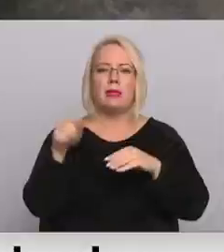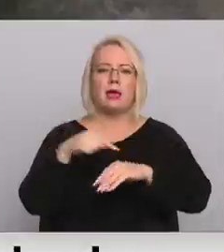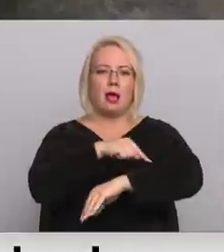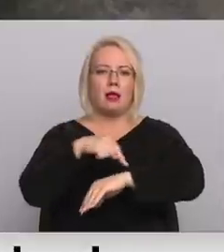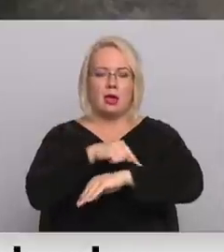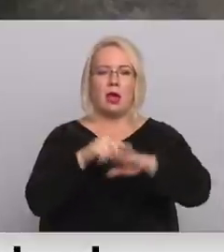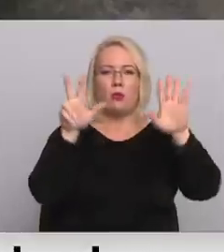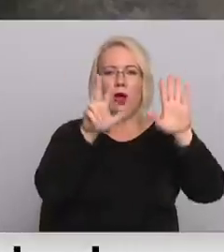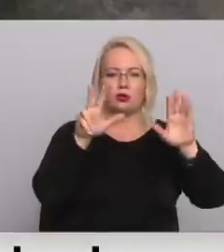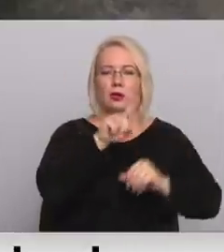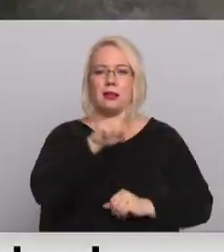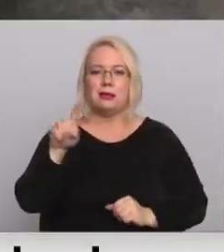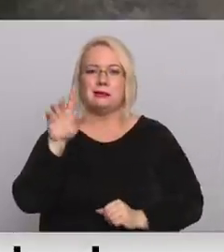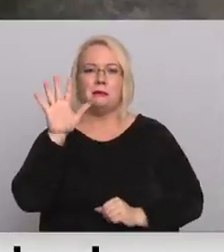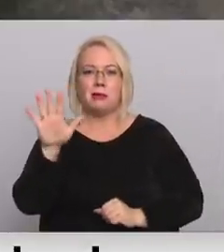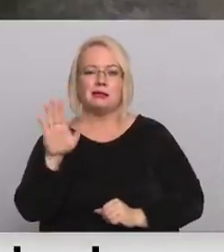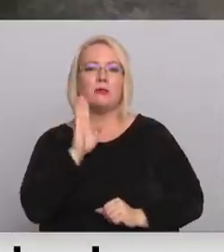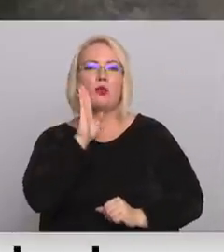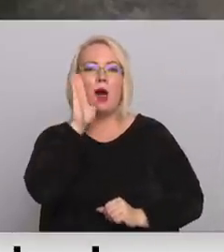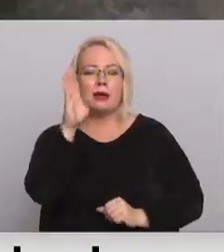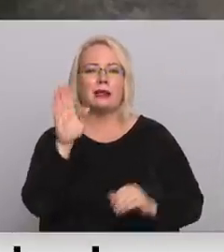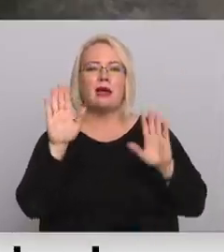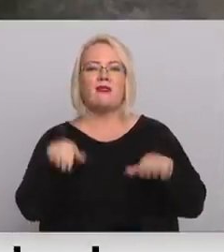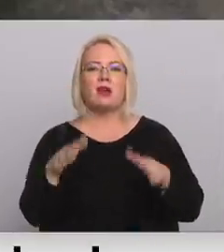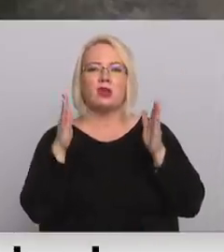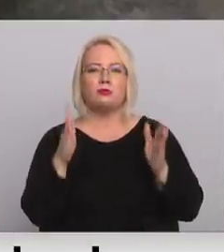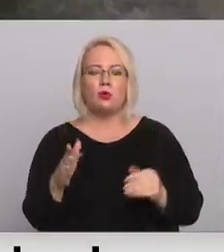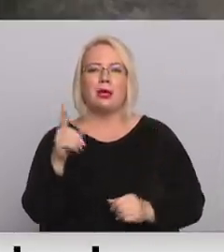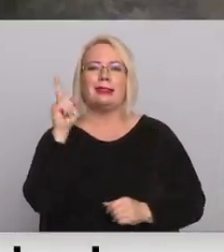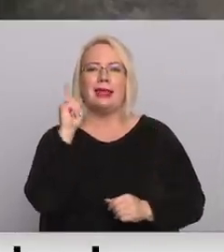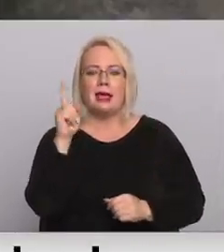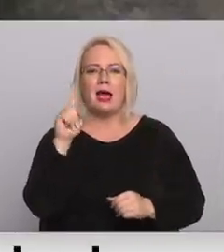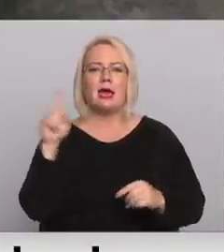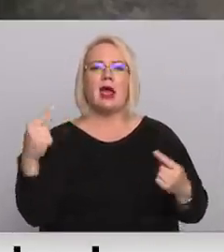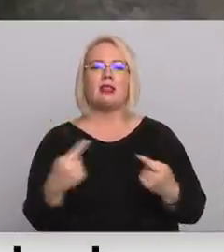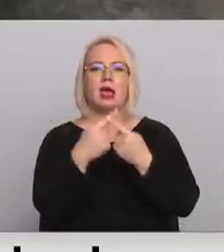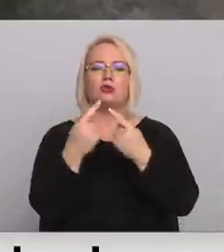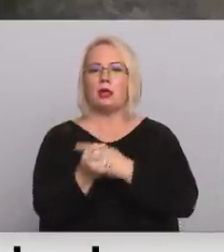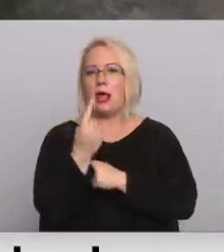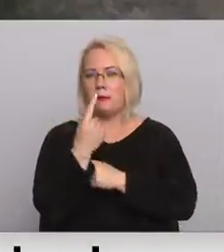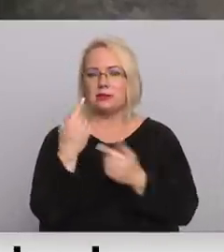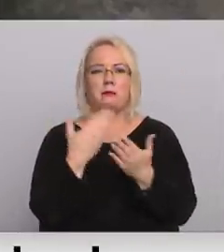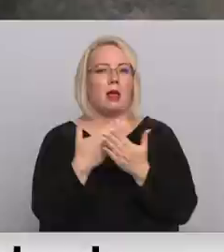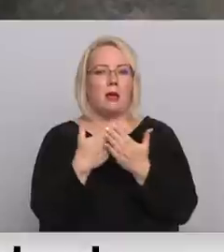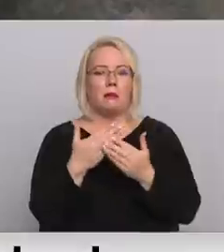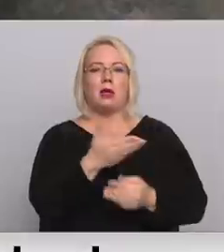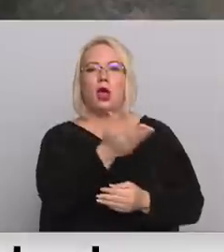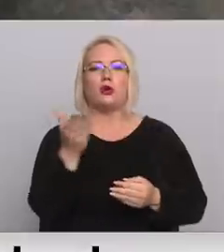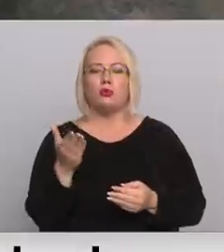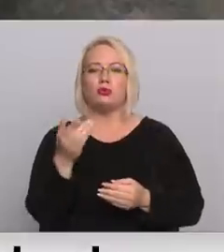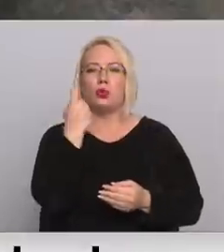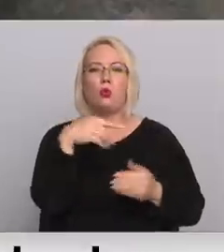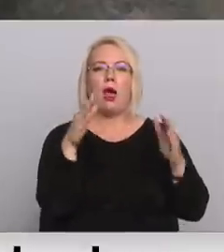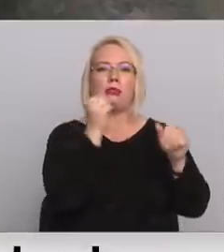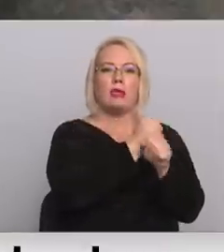tāda no 2008 vakarā līdz 5 rītā, varēs atrasties, ir attaisnojoši iemeslis. Piemēram, ja jūs dodaties nodarba